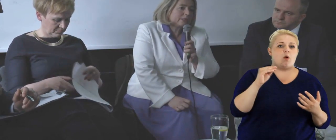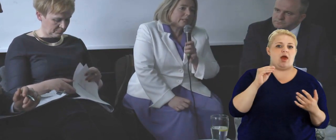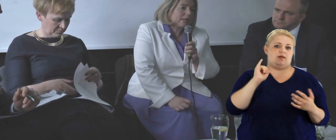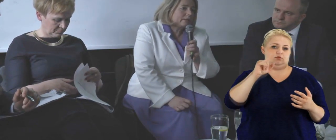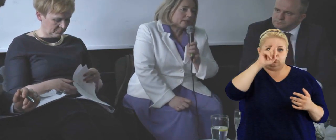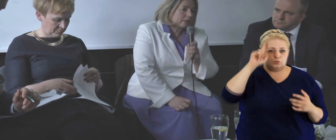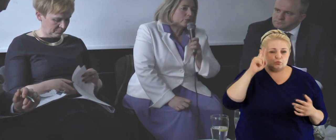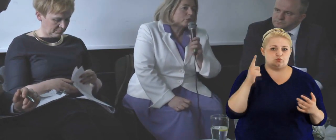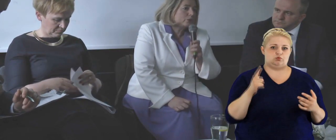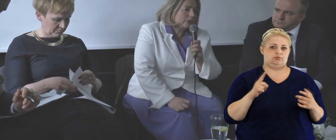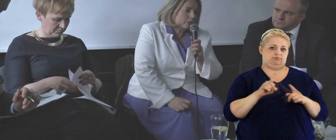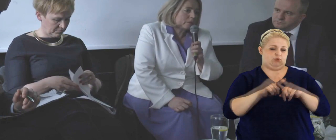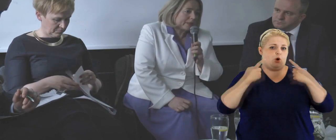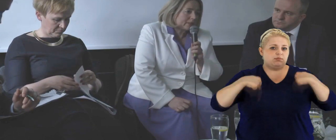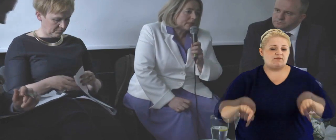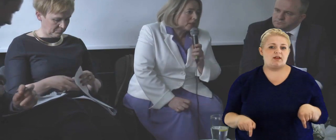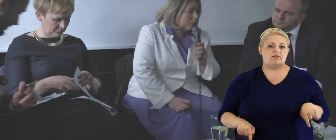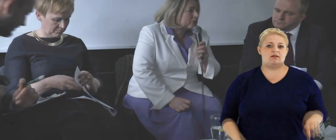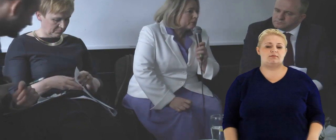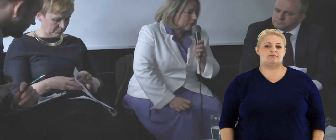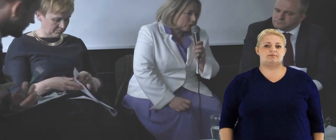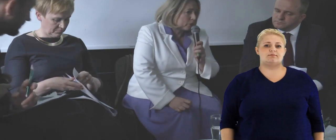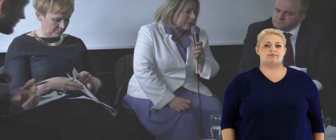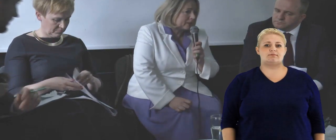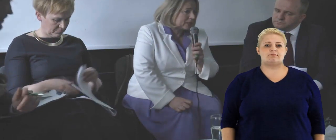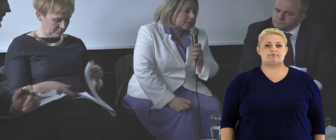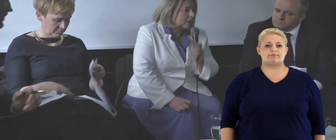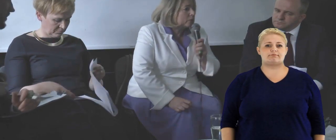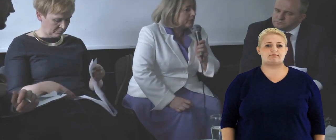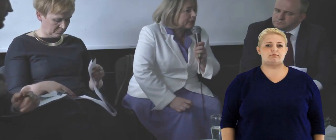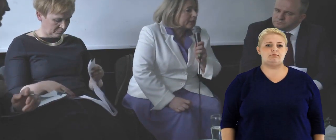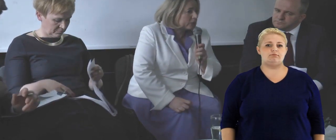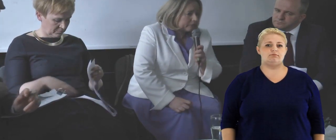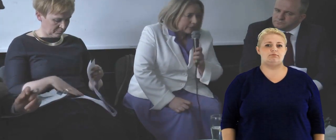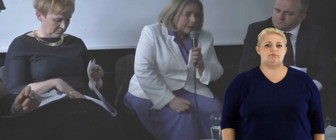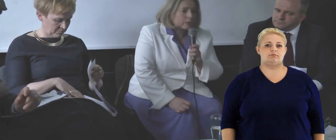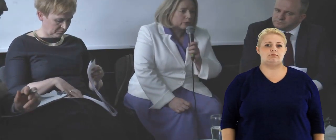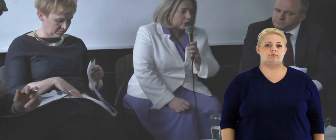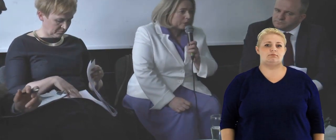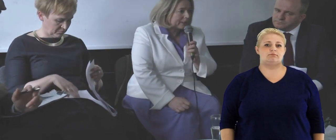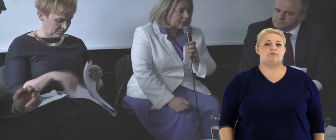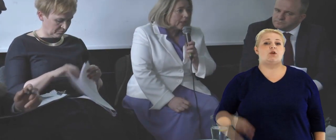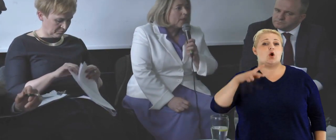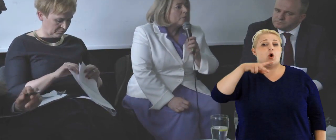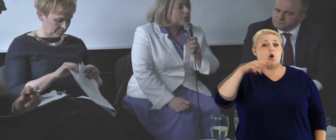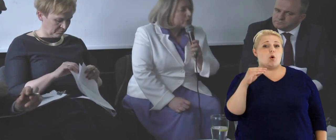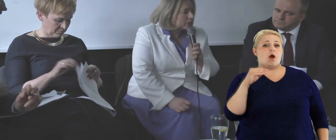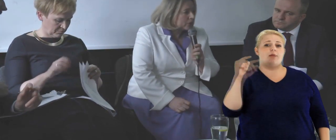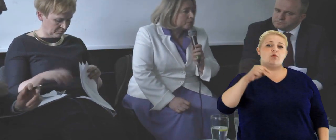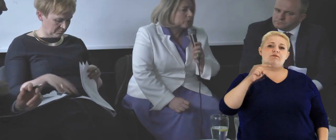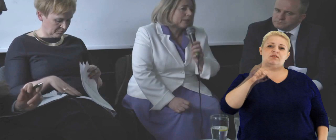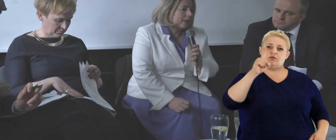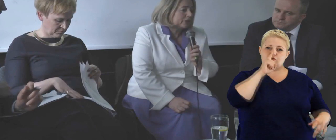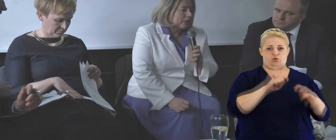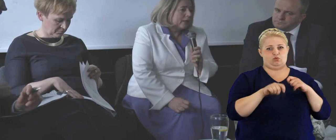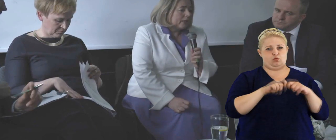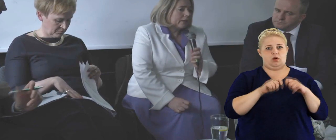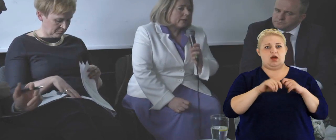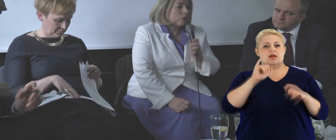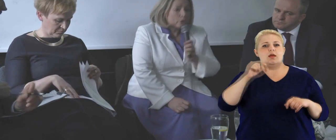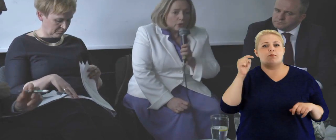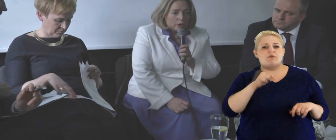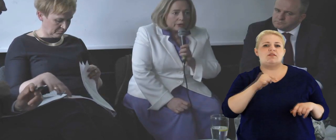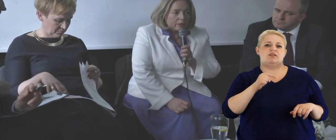punktu widzenia interesów Unii Europejskiej, Europejskiej i obywateli, obywatelek Unii Europejskiej powinno podlegać